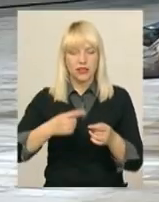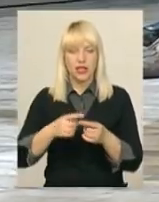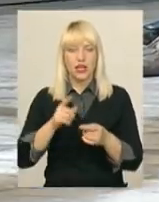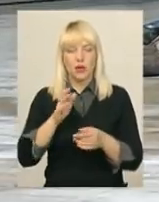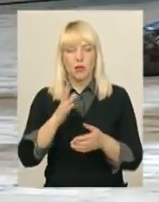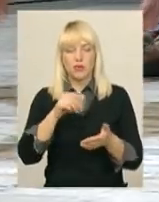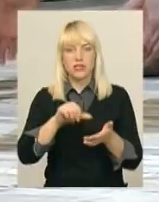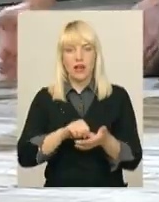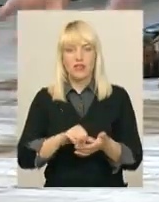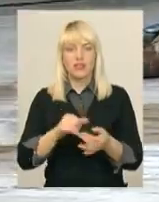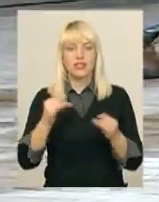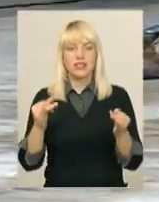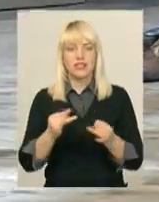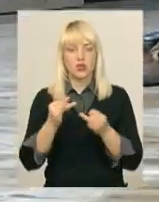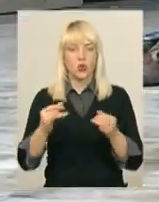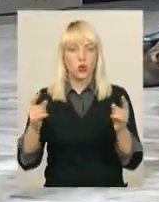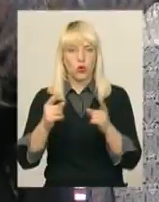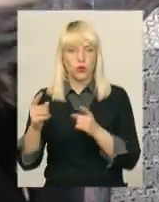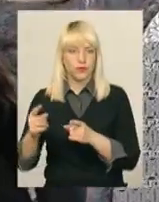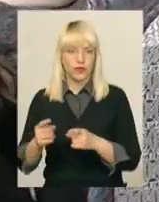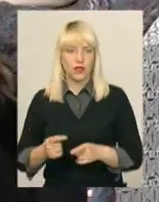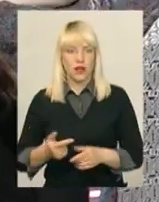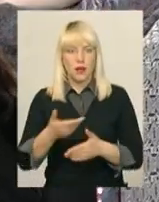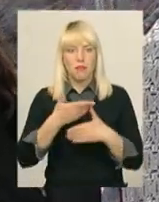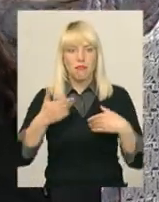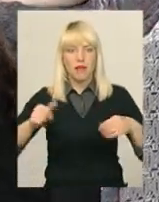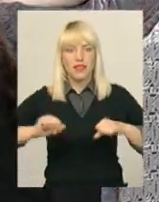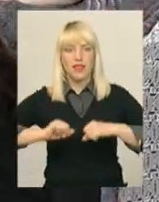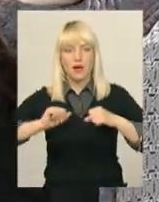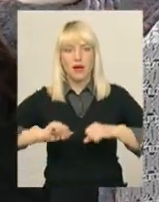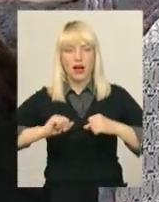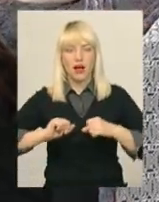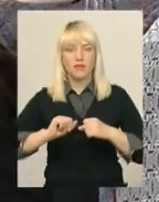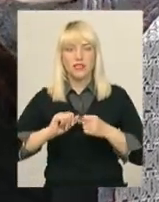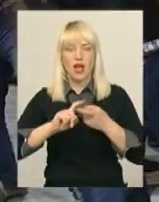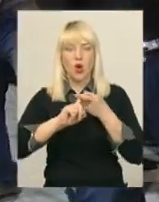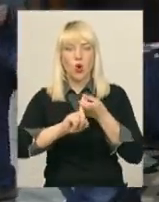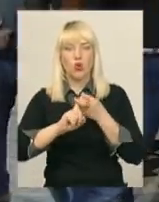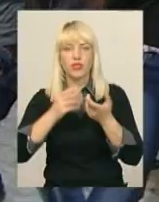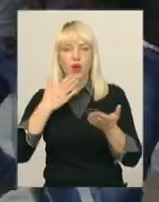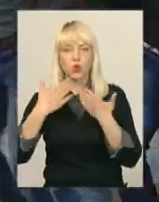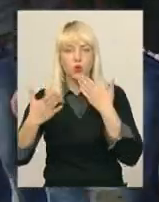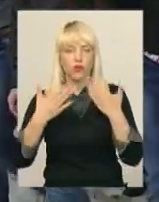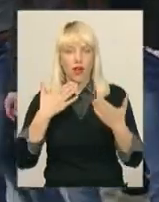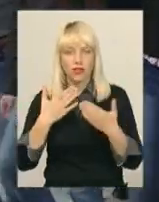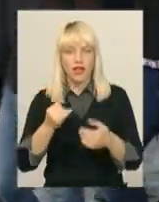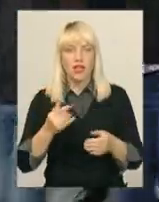виставу «Історії Скоробки». Ми намагаємося контактувати та допомагати